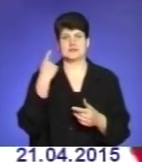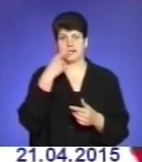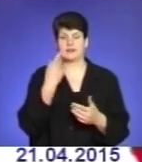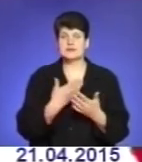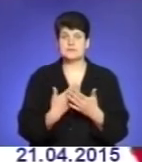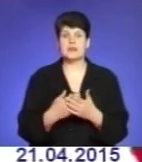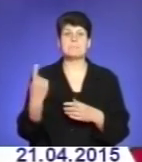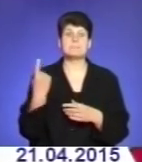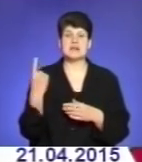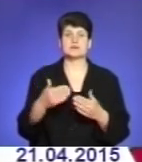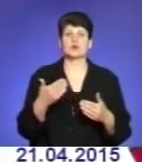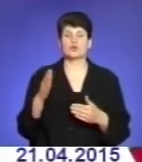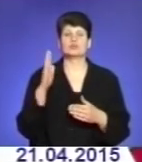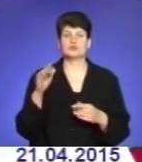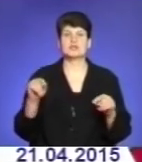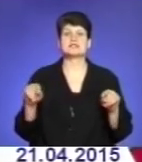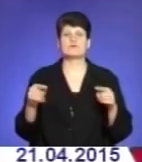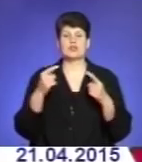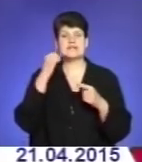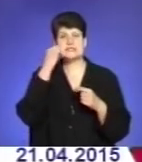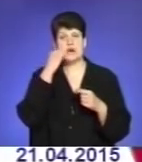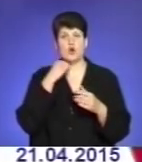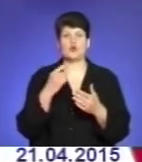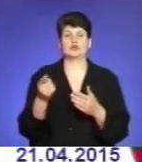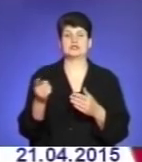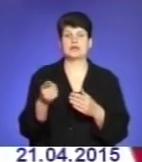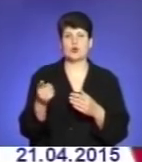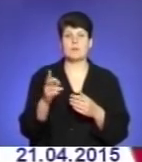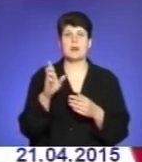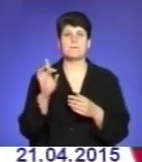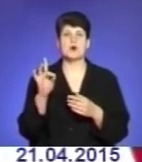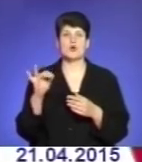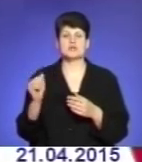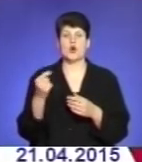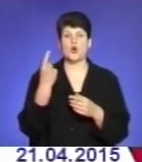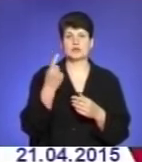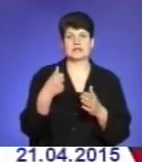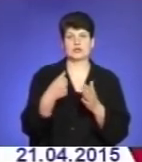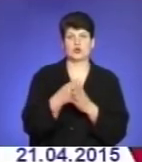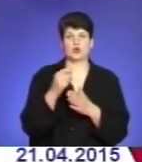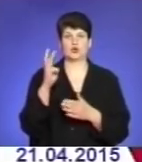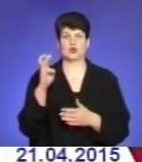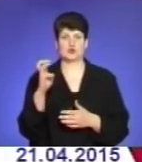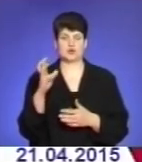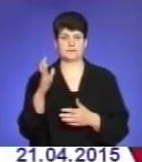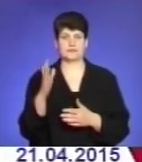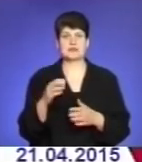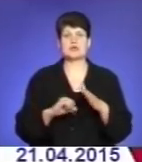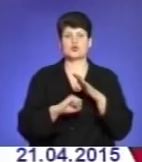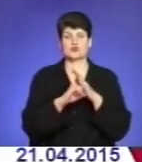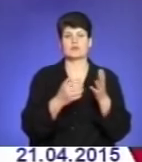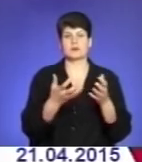Першим кроком для цього стане створення Старого Тернополя у бронзі у масштабі 1 до 300. За основу вбратимуть